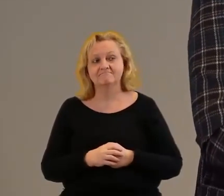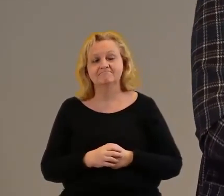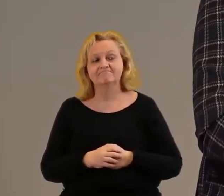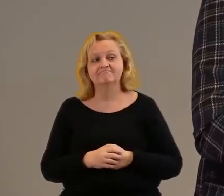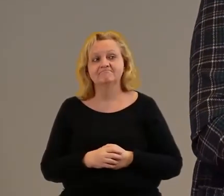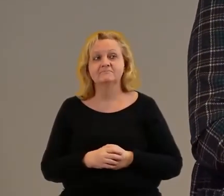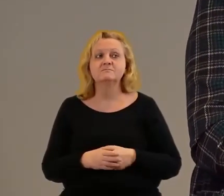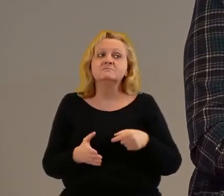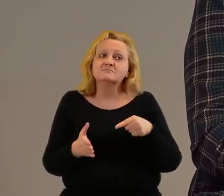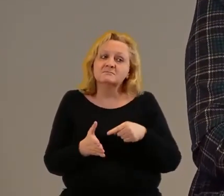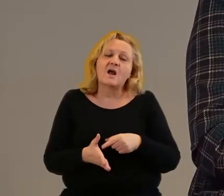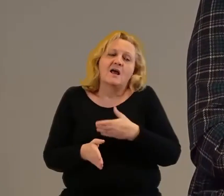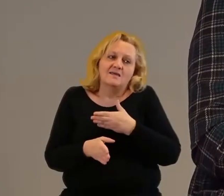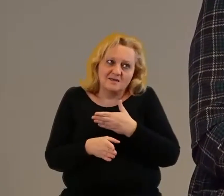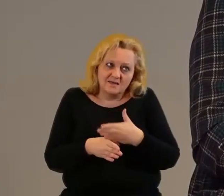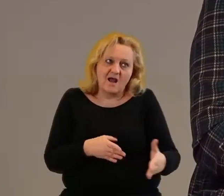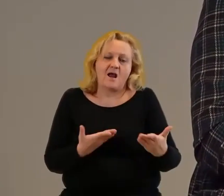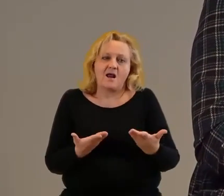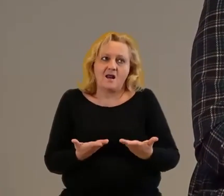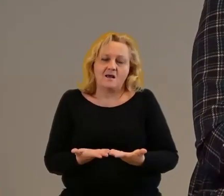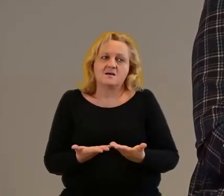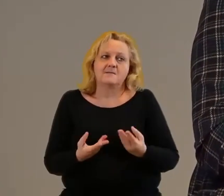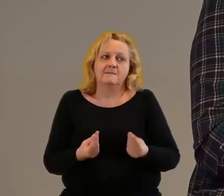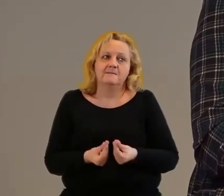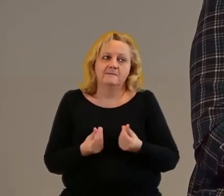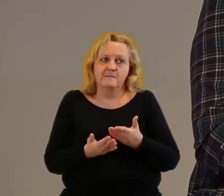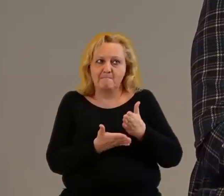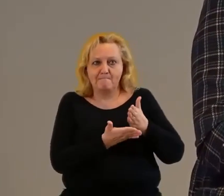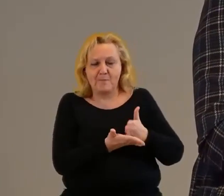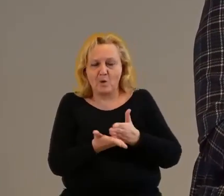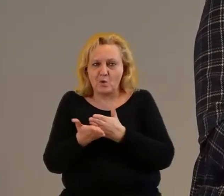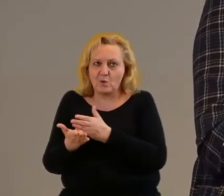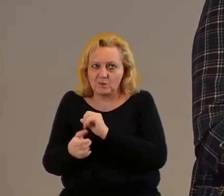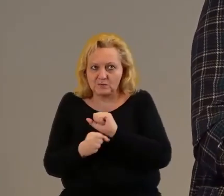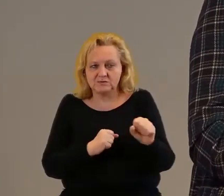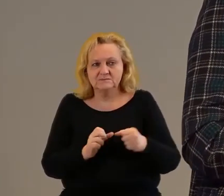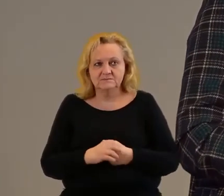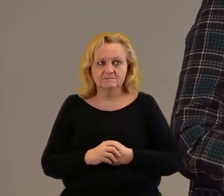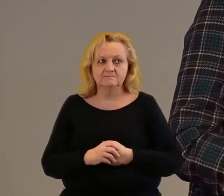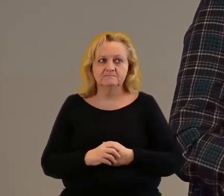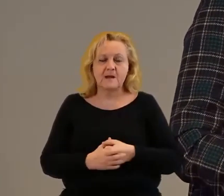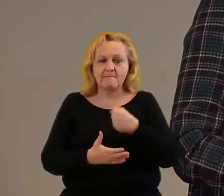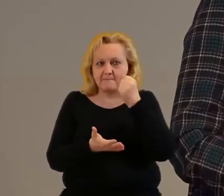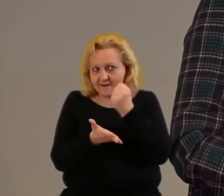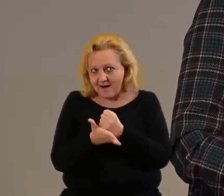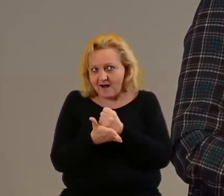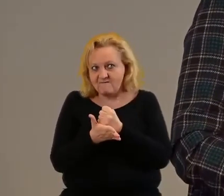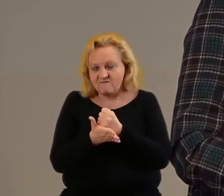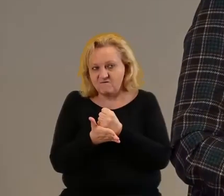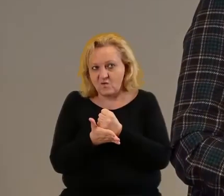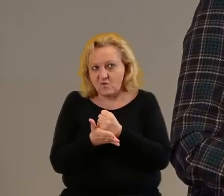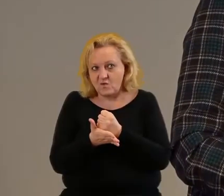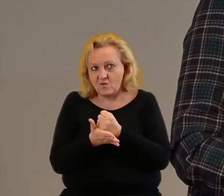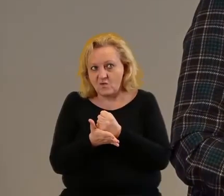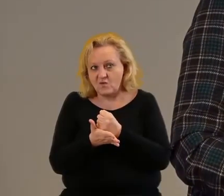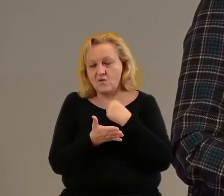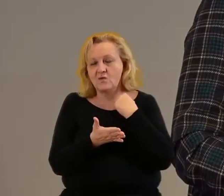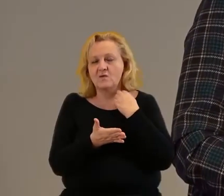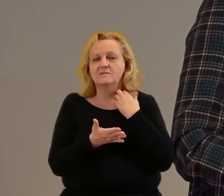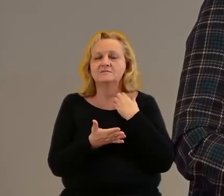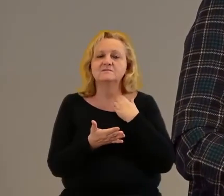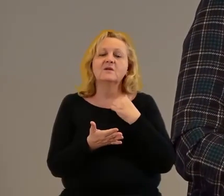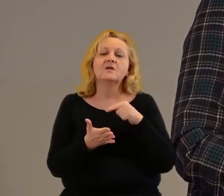To kontynuacja tych porad prawnych o tym